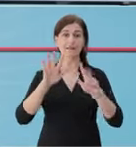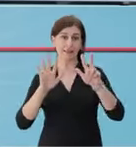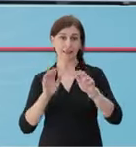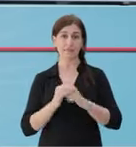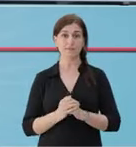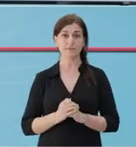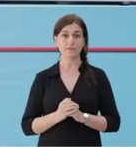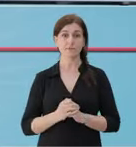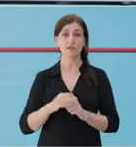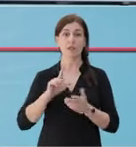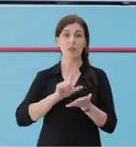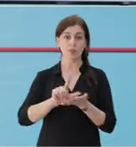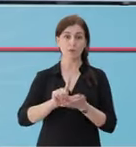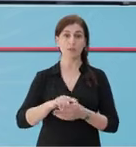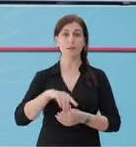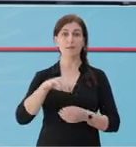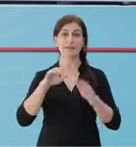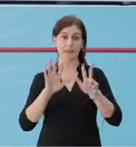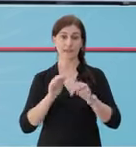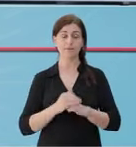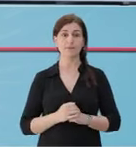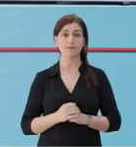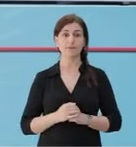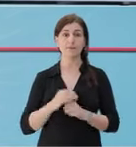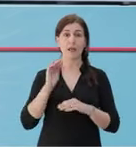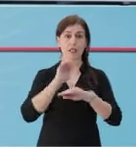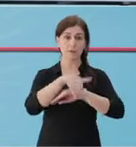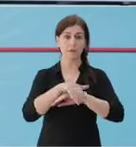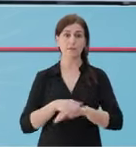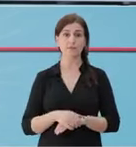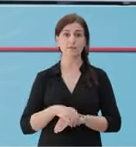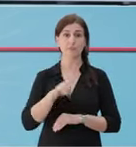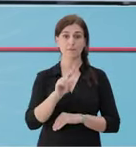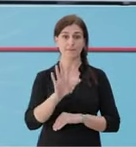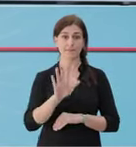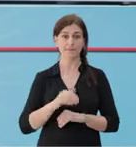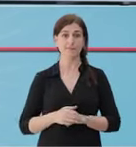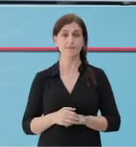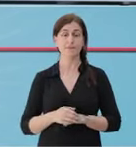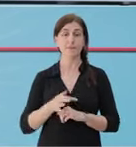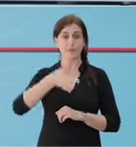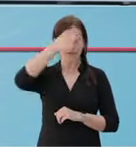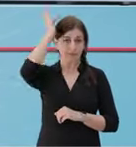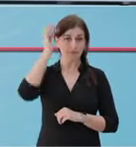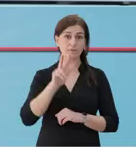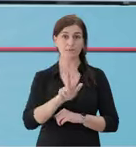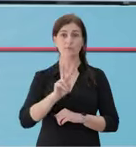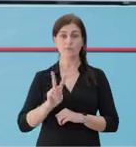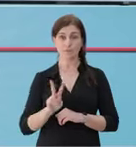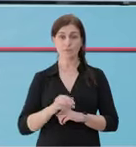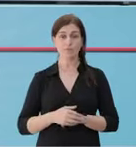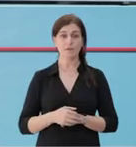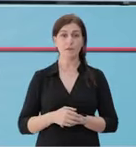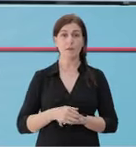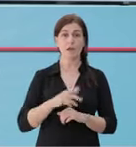Durës, 38 raste. Lushnjë, 5 raste. Elbasan, 15 raste. Fir,